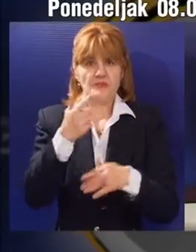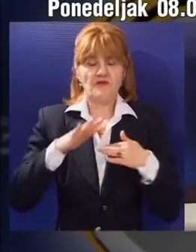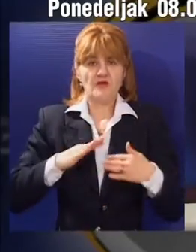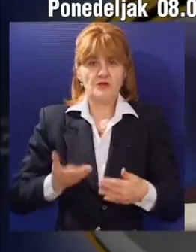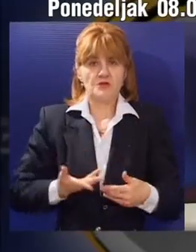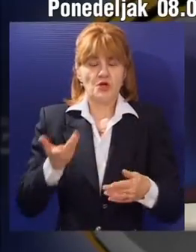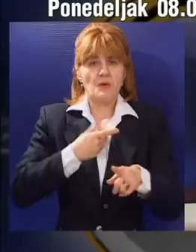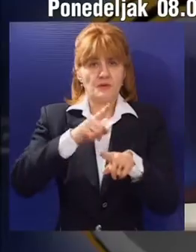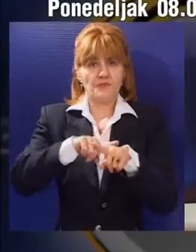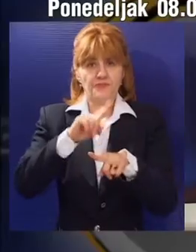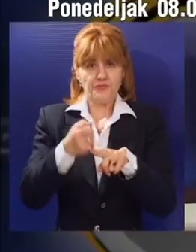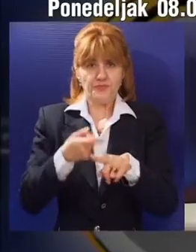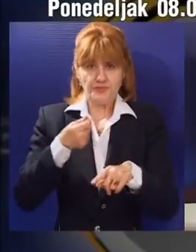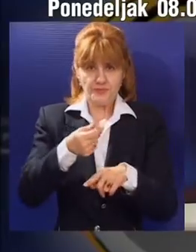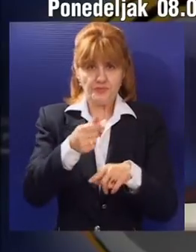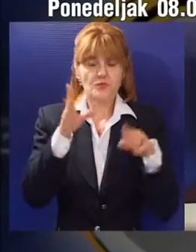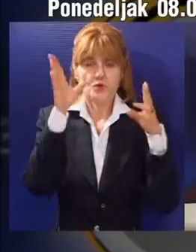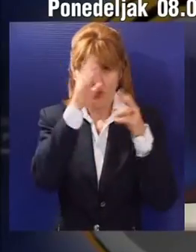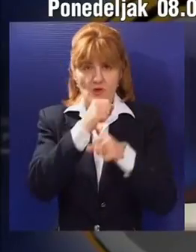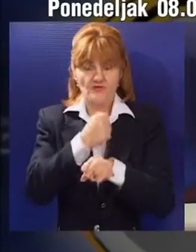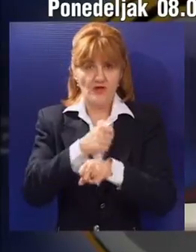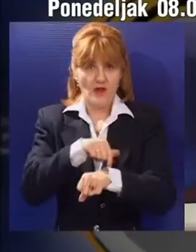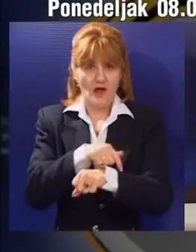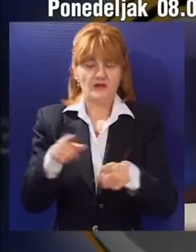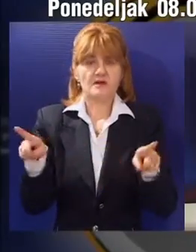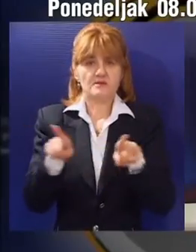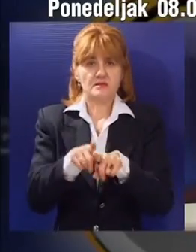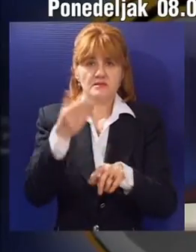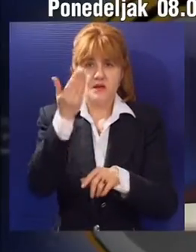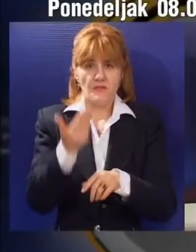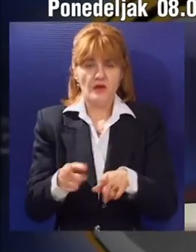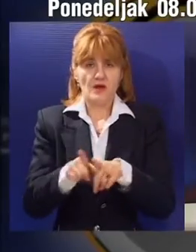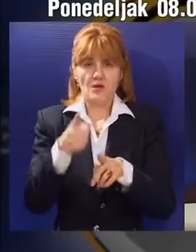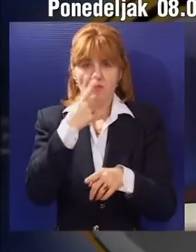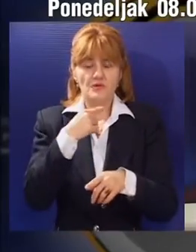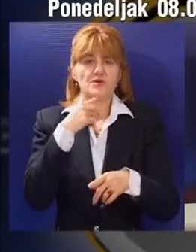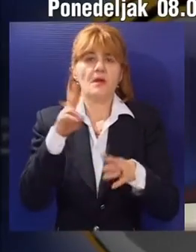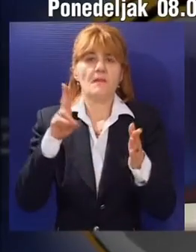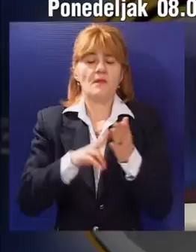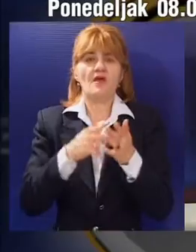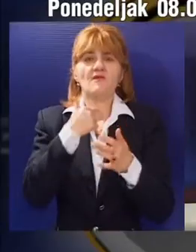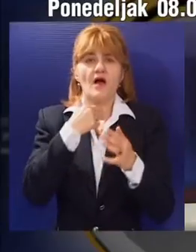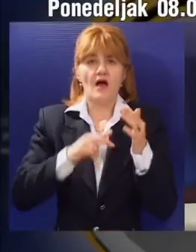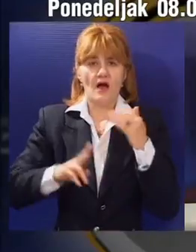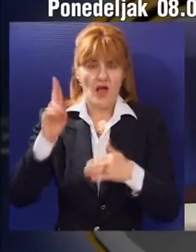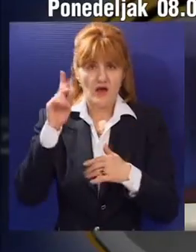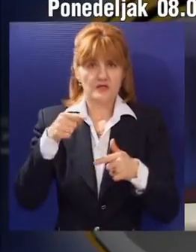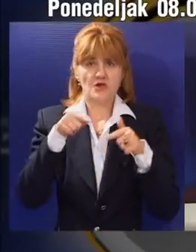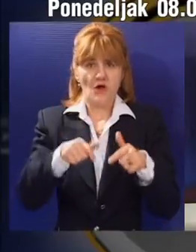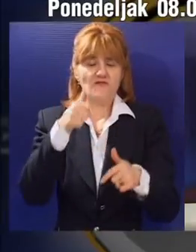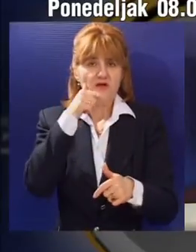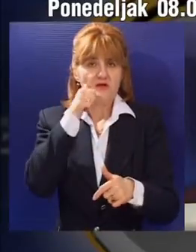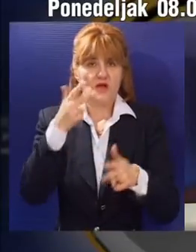bolovanje, ograničenje rada žena u noćnoj smeni, ista plata za isti rad, kao i pravo glasa. Na ovaj dan, po